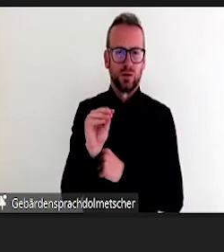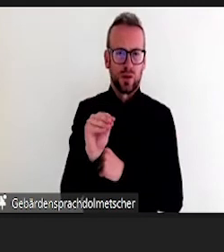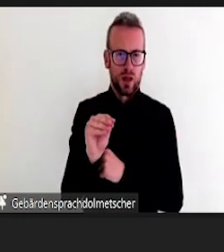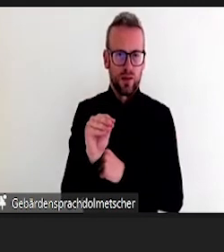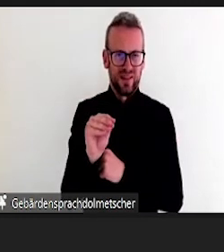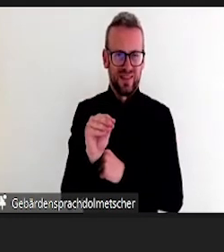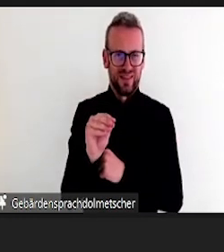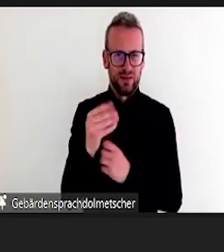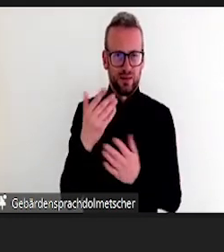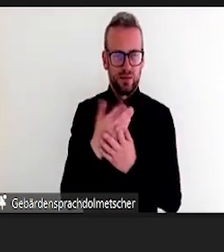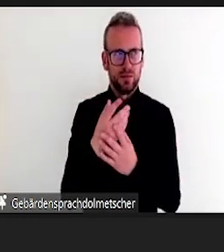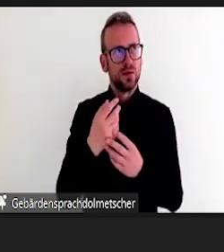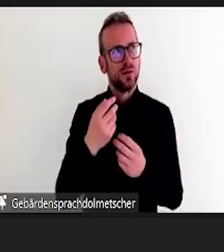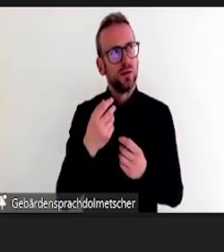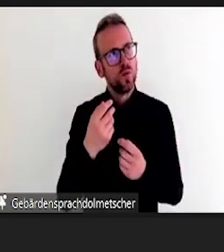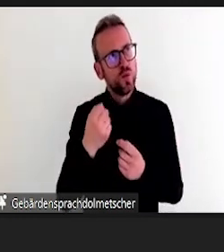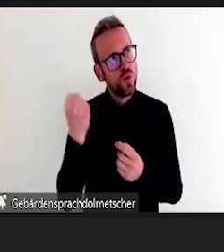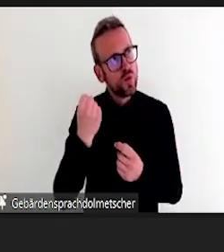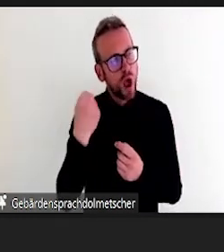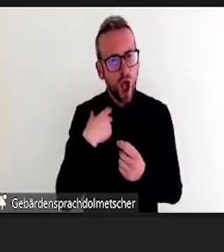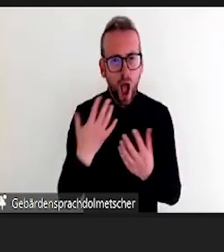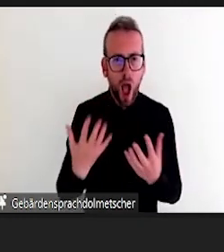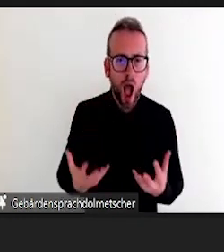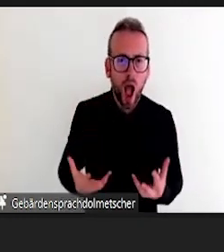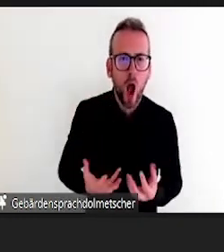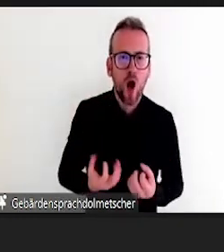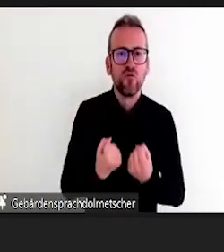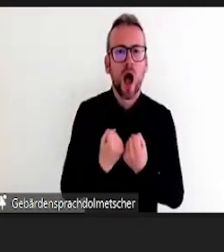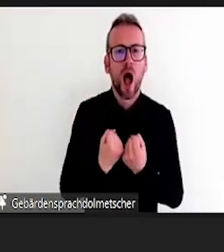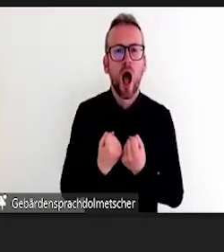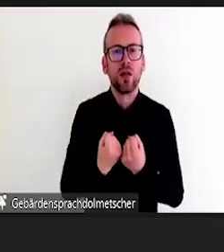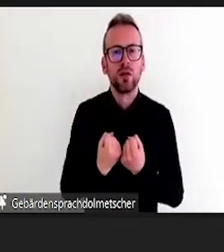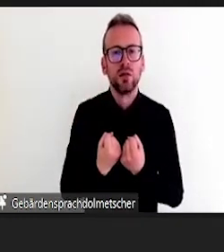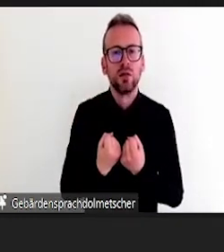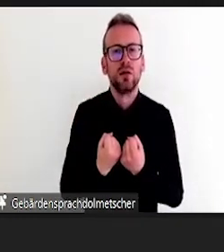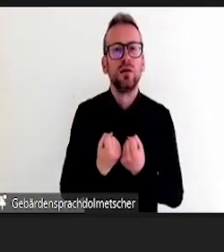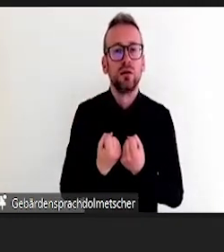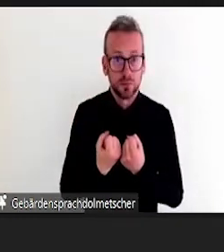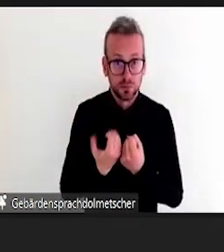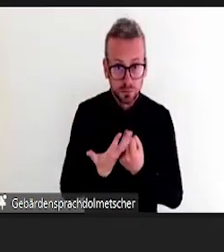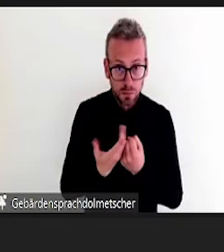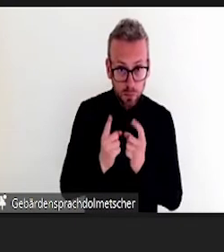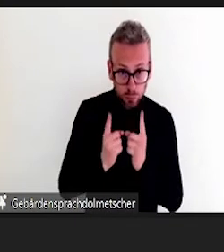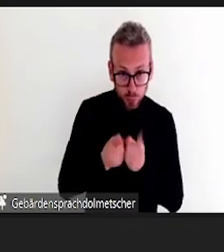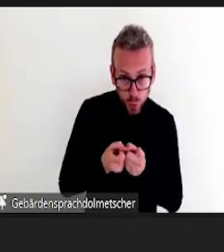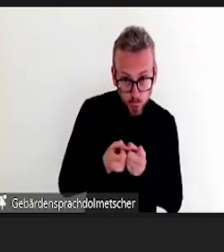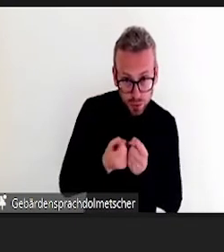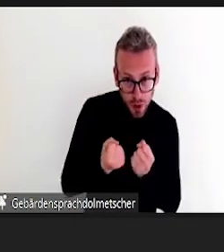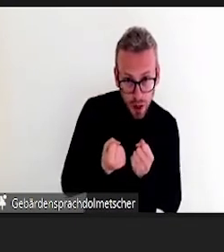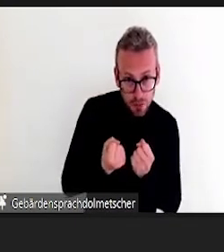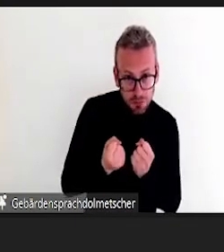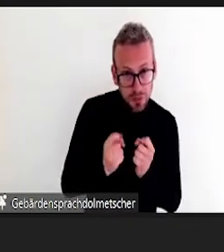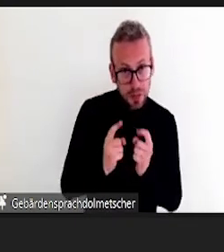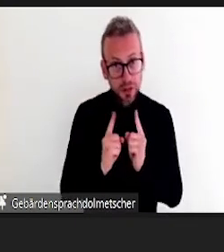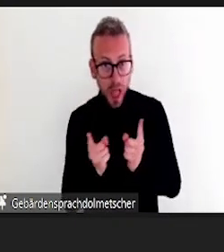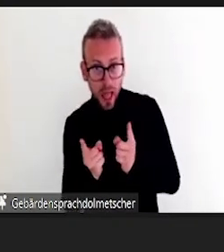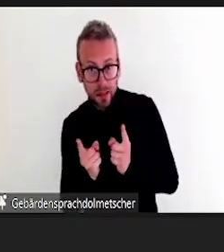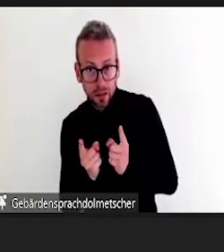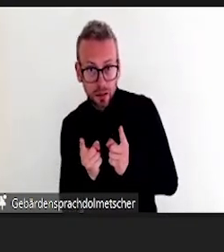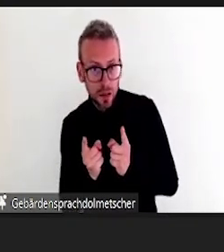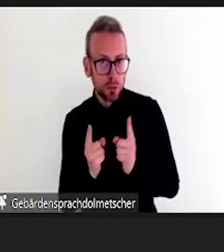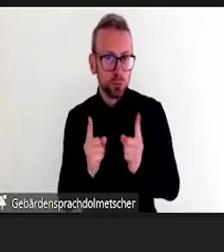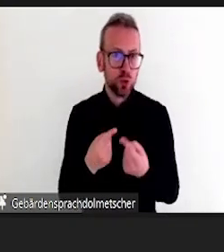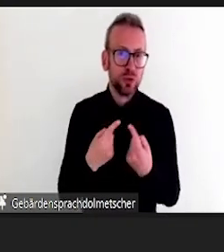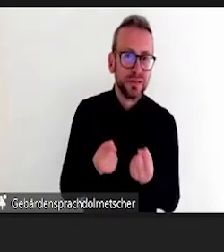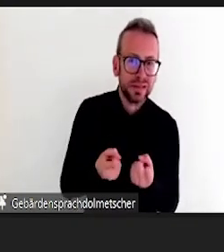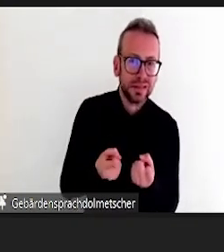Man muss mehr Zeit investieren, weil die da natürlich Zeit für brauchen. Das machen die nicht in fünf Minuten, sondern da brauchen die schon fast die ganze Sitzung für